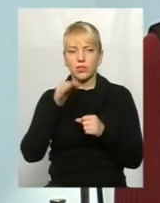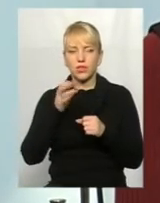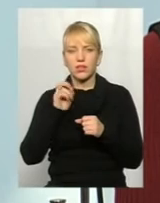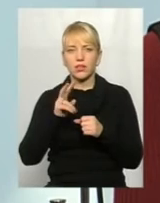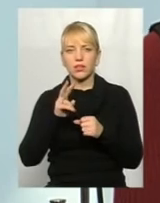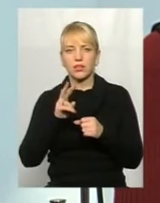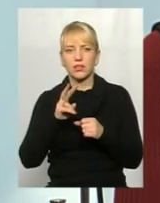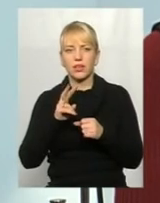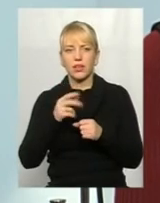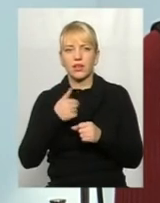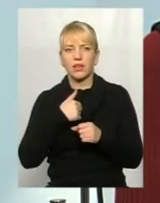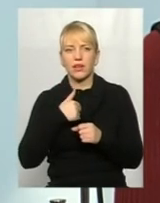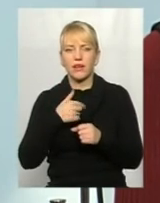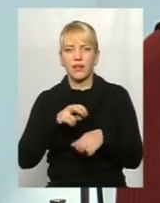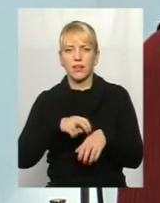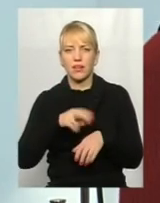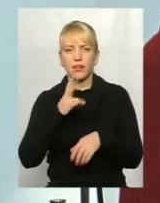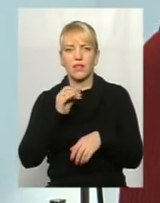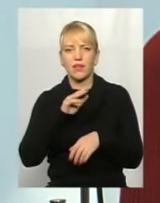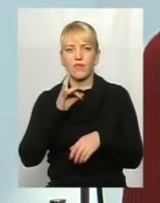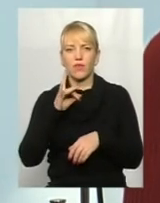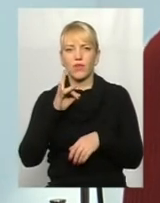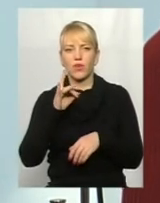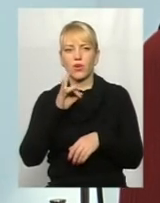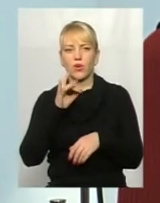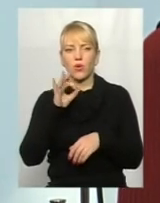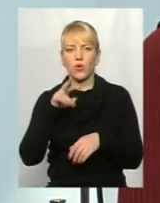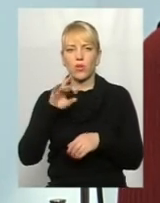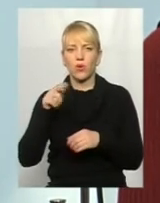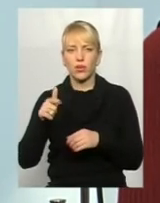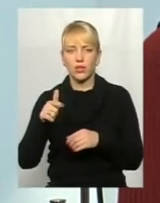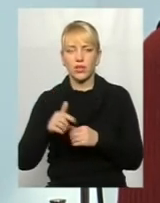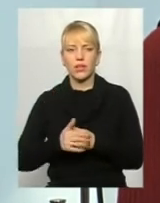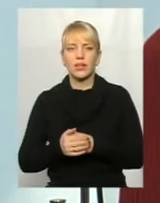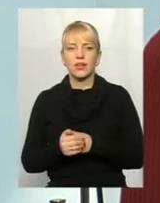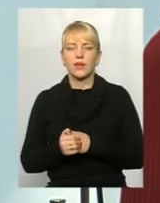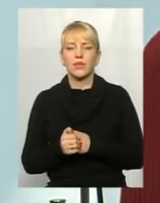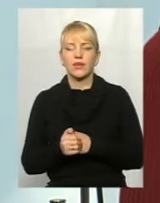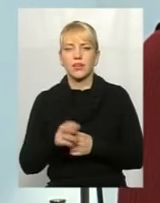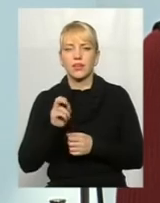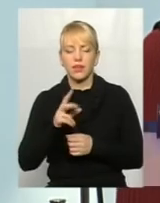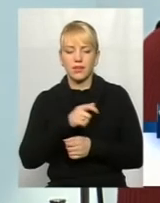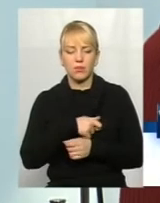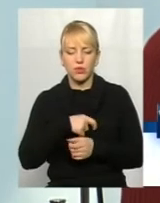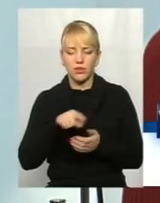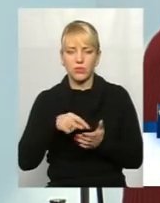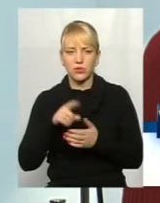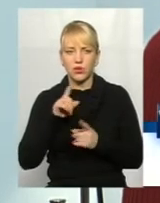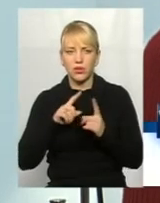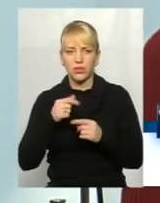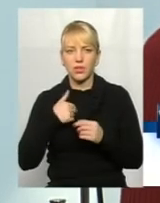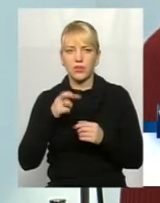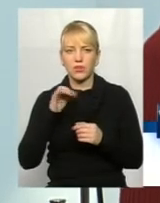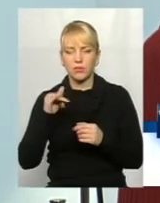лікар, нефролог, позаштатний міський саме спеціаліст. В нас і як депутат міської ради. Я б хотіла зараз